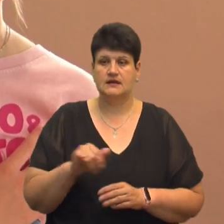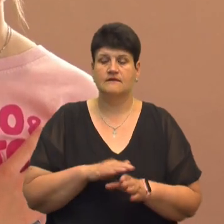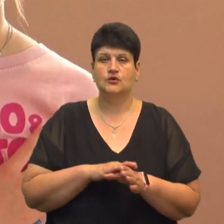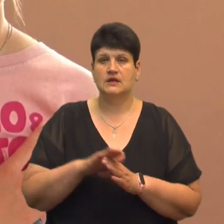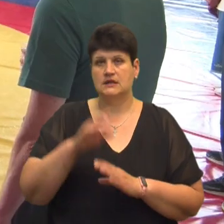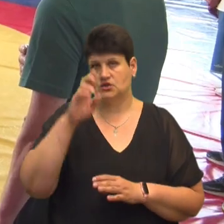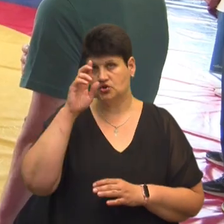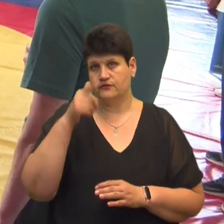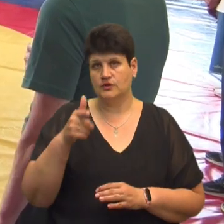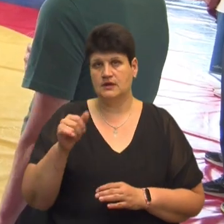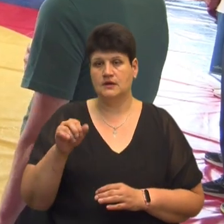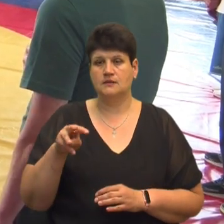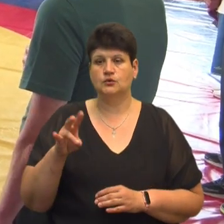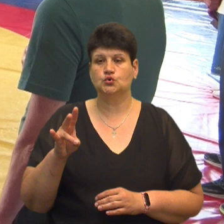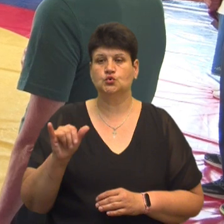державного гімну.